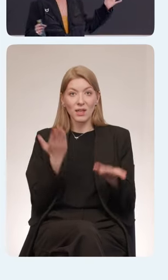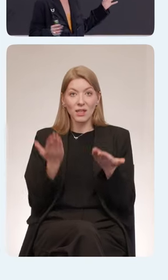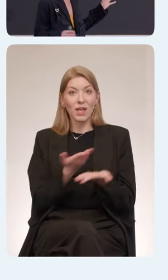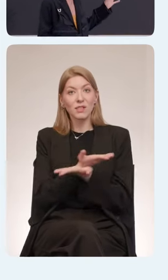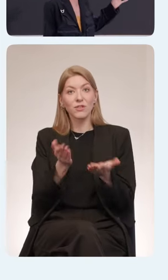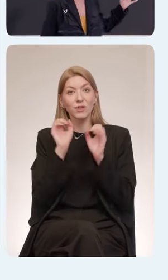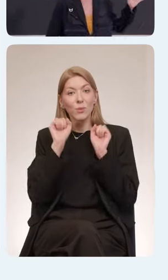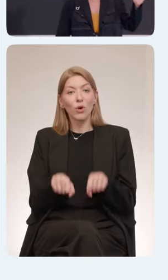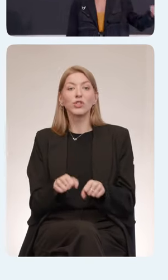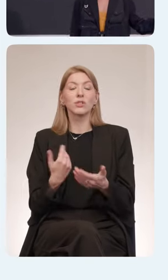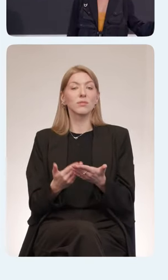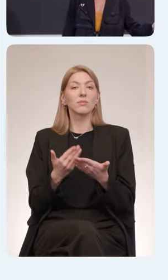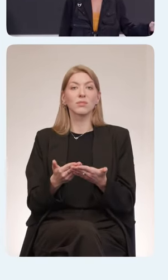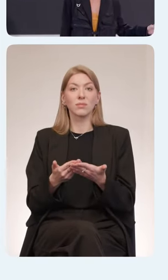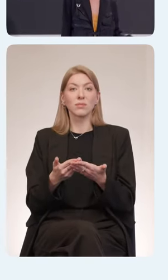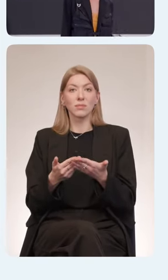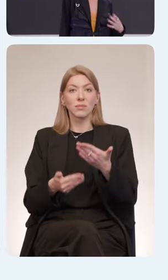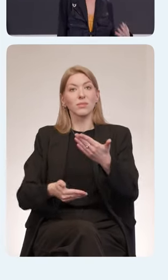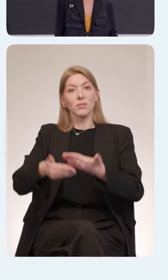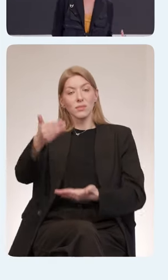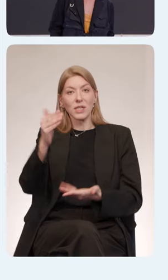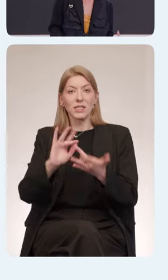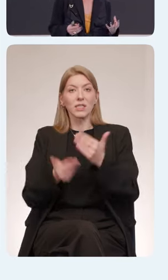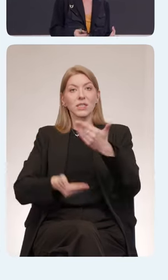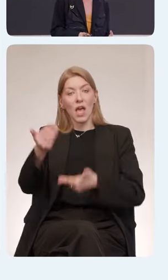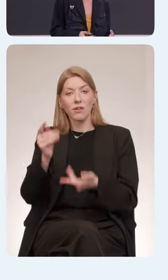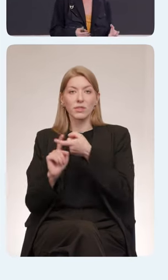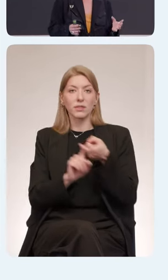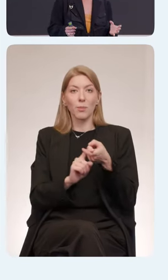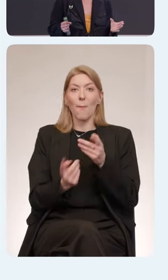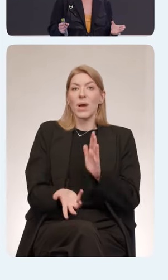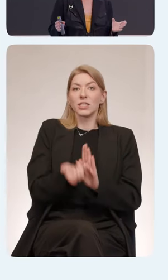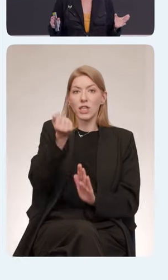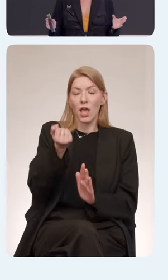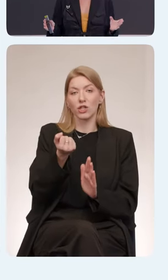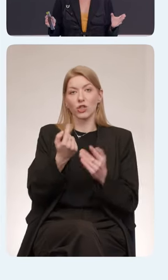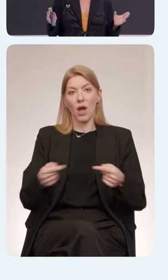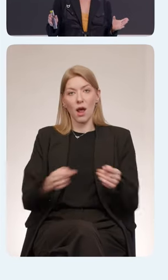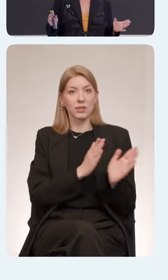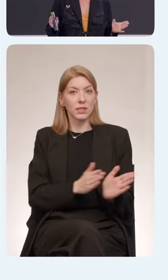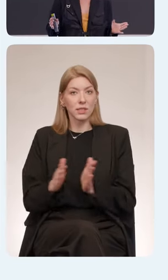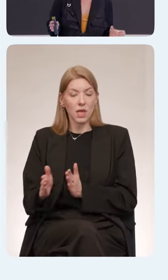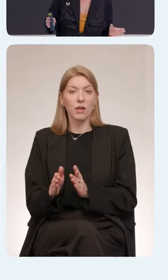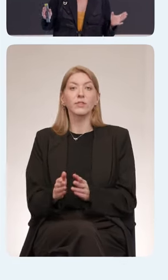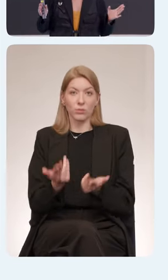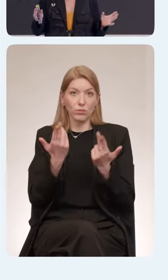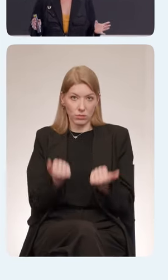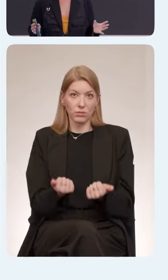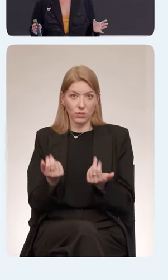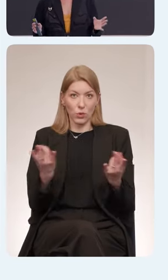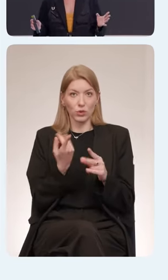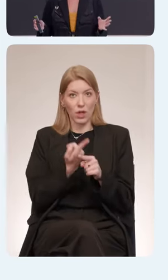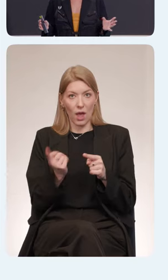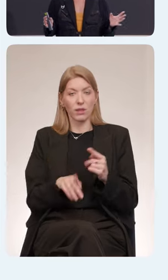клиентского сервиса на уровне службы поддержки или других частей потребительского пути, да, хорошо, в данный момент это так. Вы